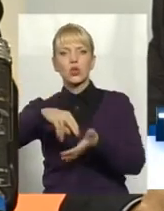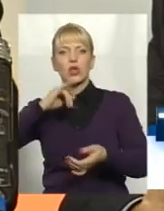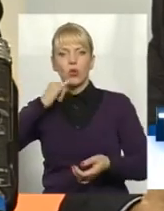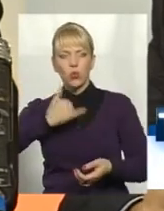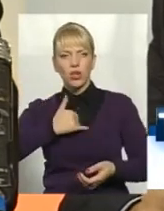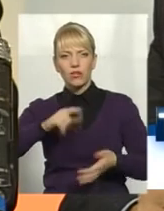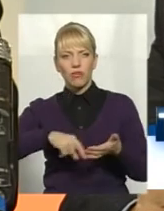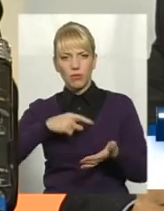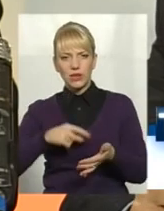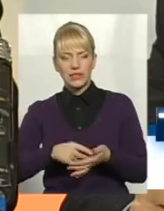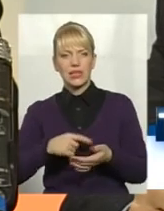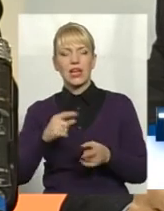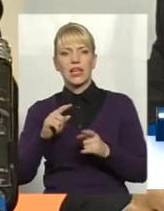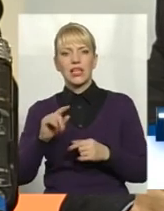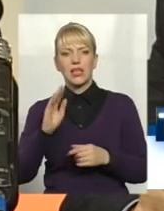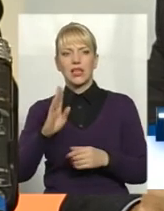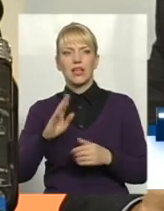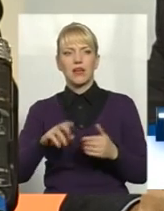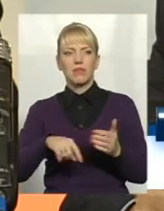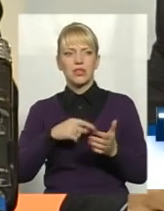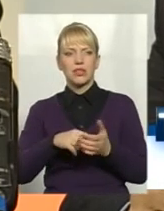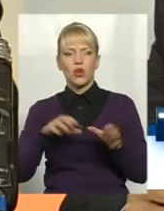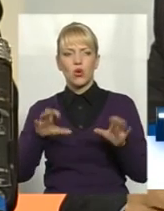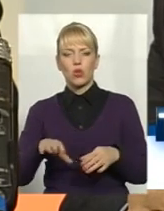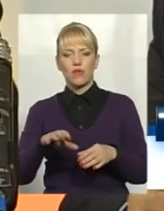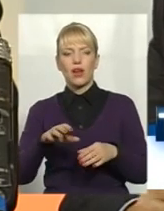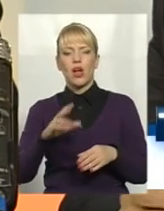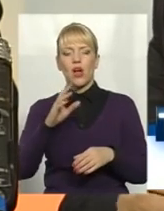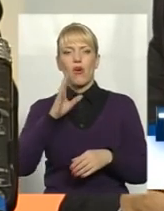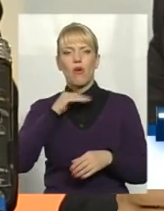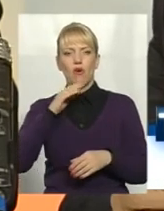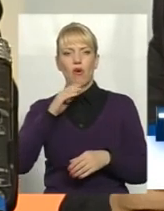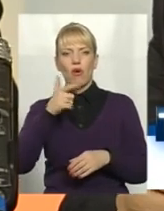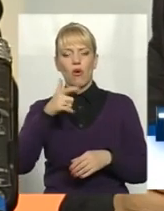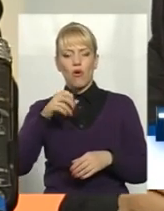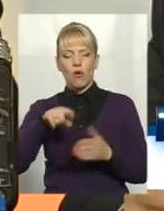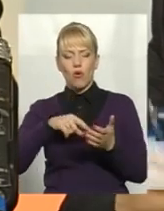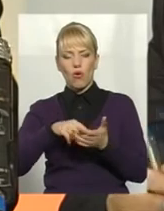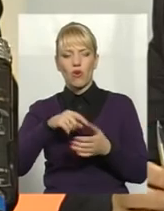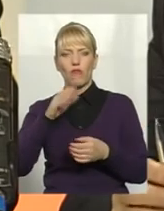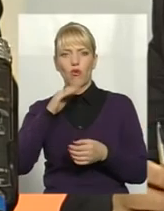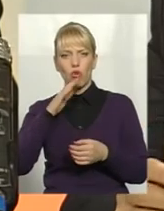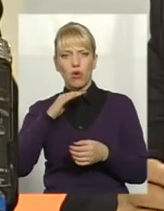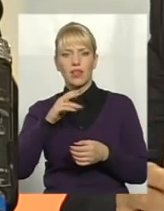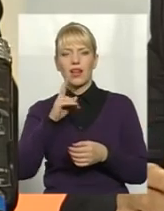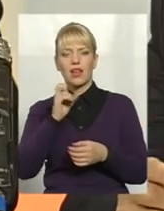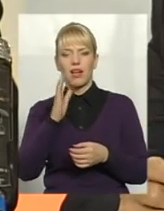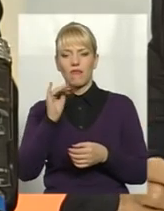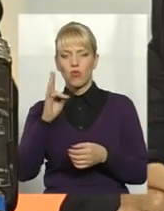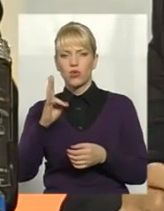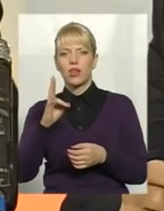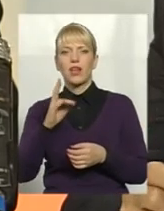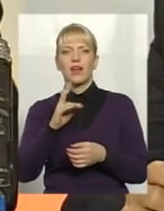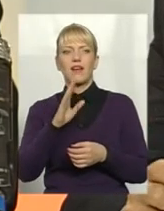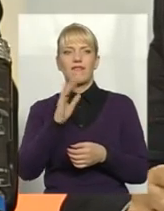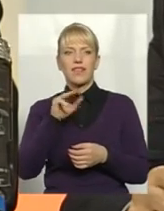Міський голова городоканалу Кавон, Віталій, пішов на те, що ми встановлюємо свої